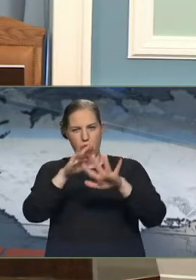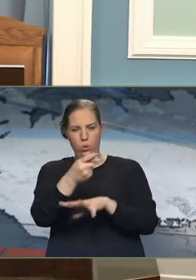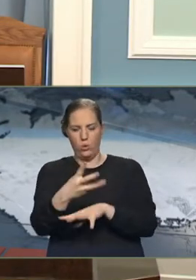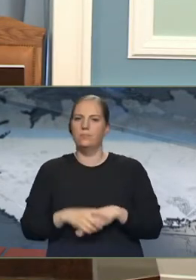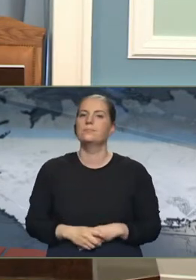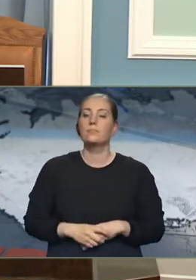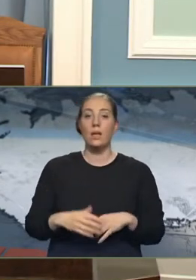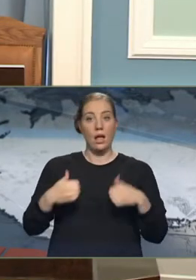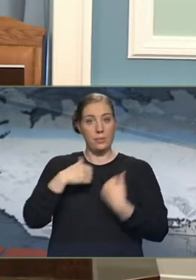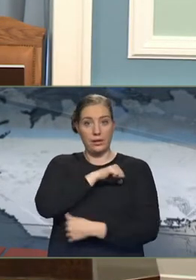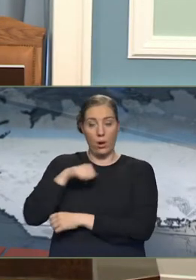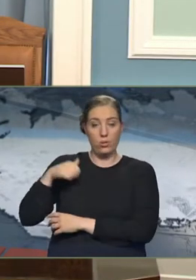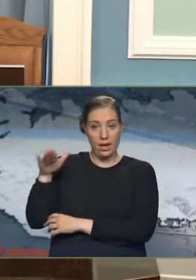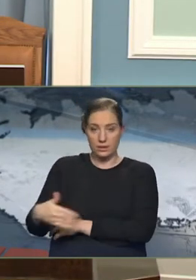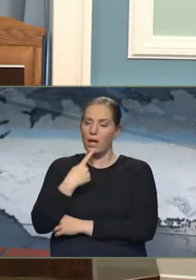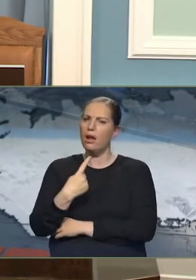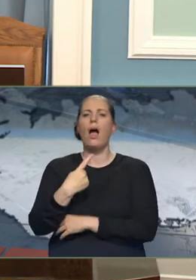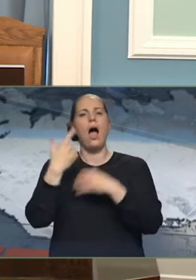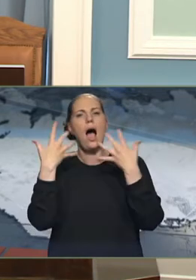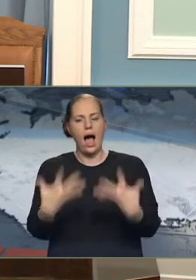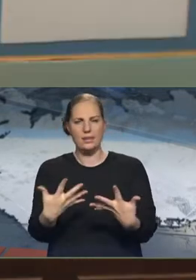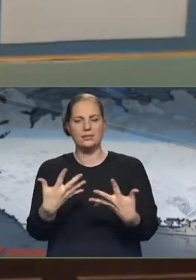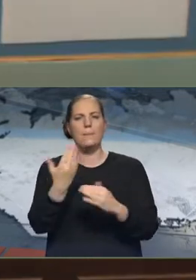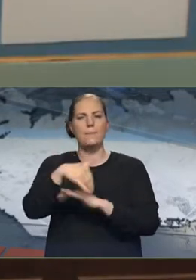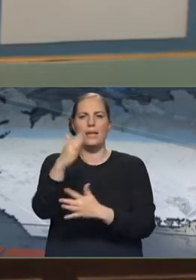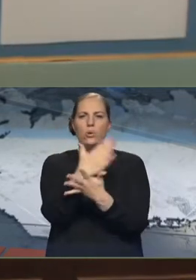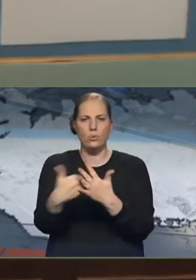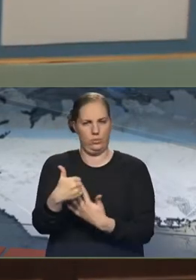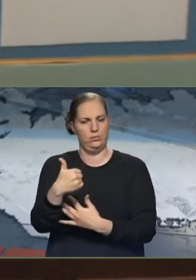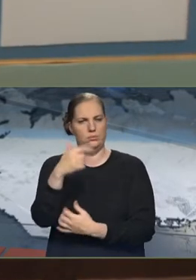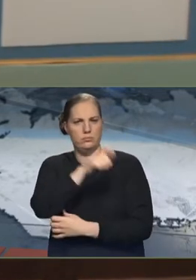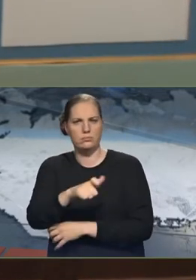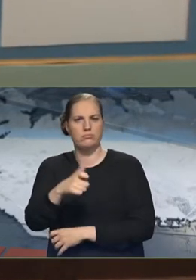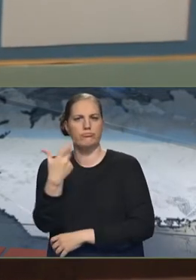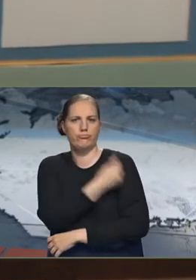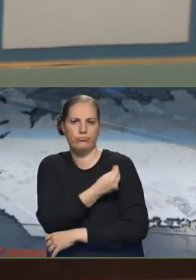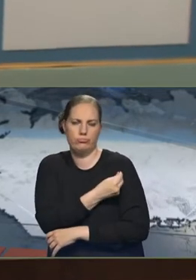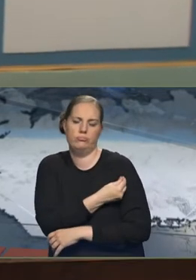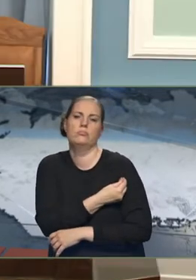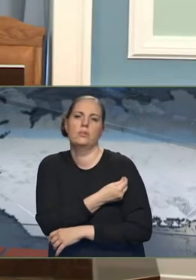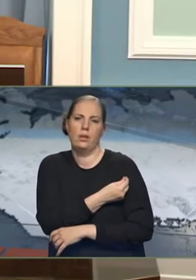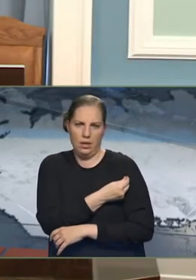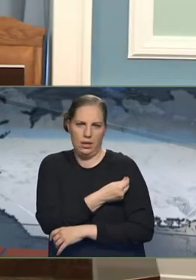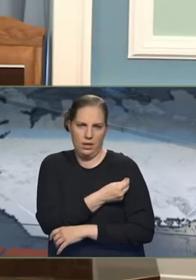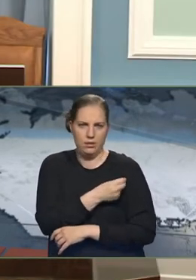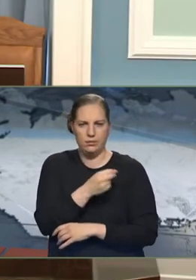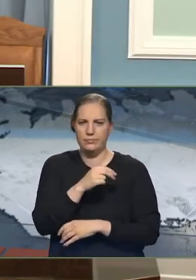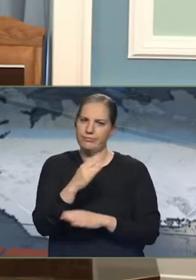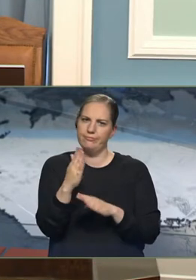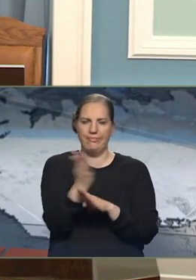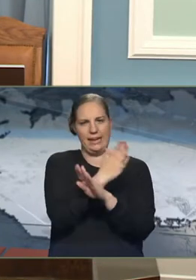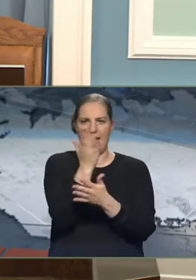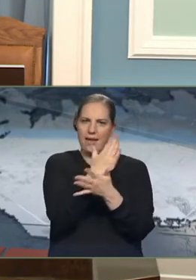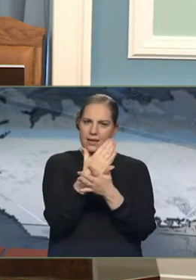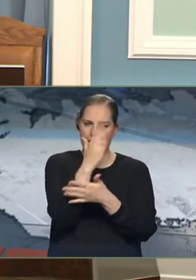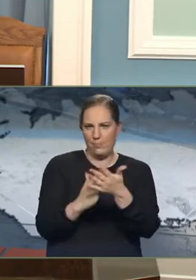segir að það verði hægt að bólu setja þorra þjóðarinnar og fyrir helmingin árs. Hvað þýðir þorri þjóðarinnar og